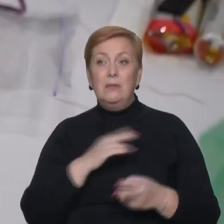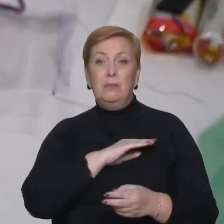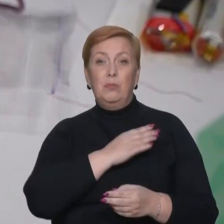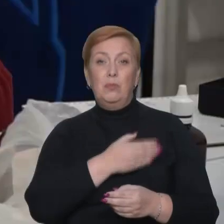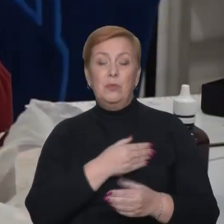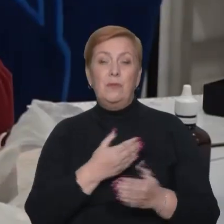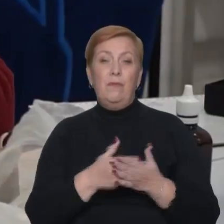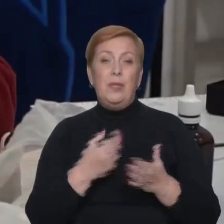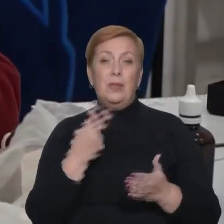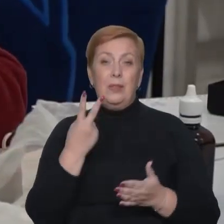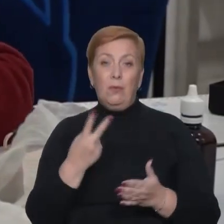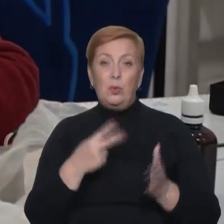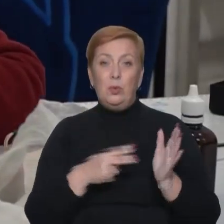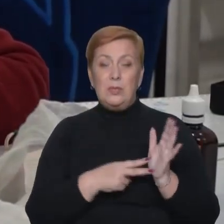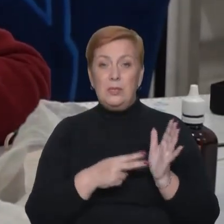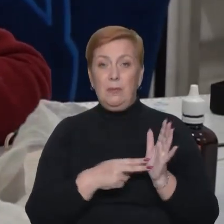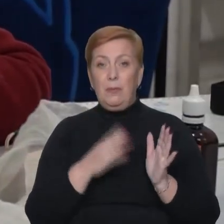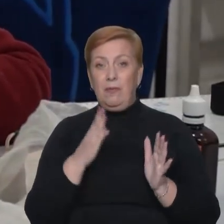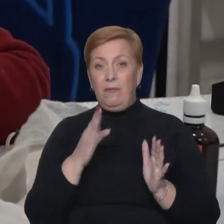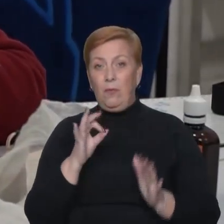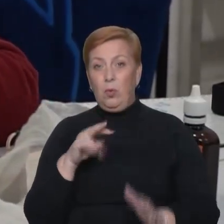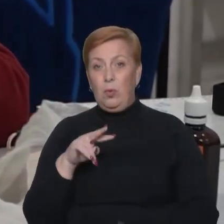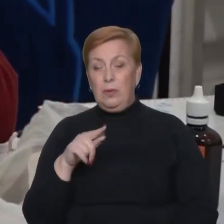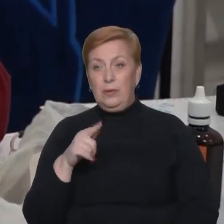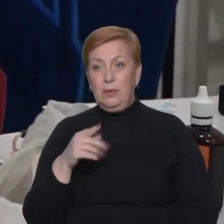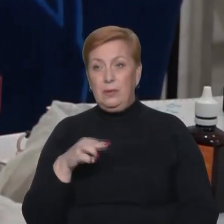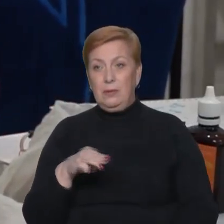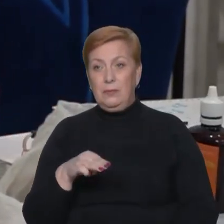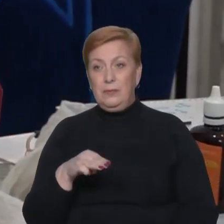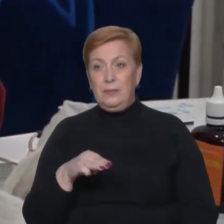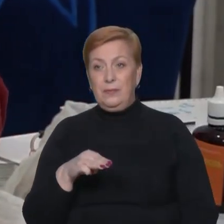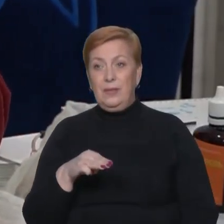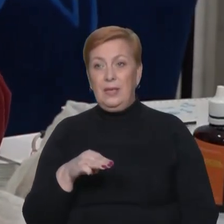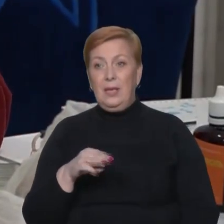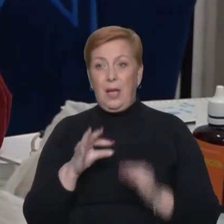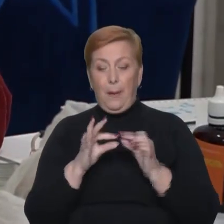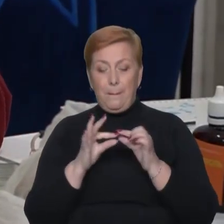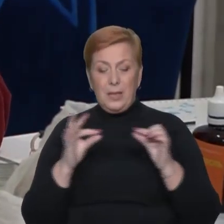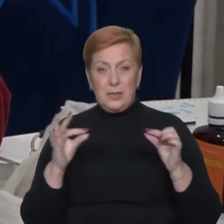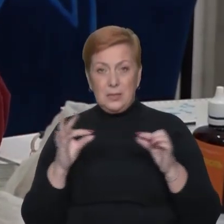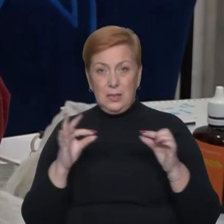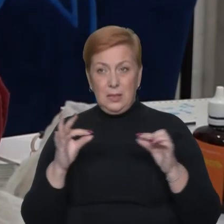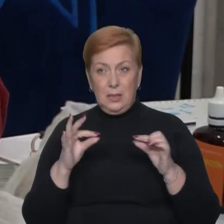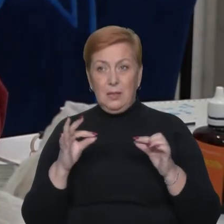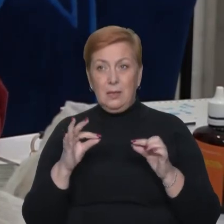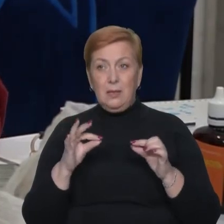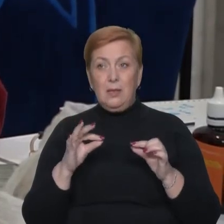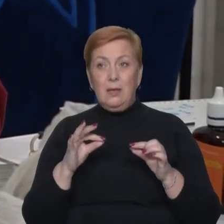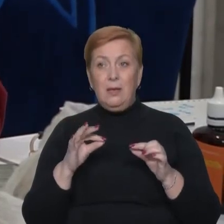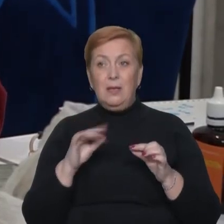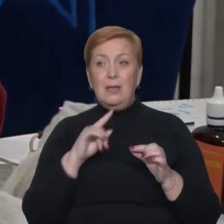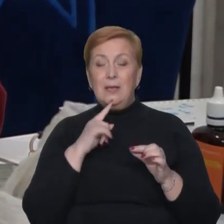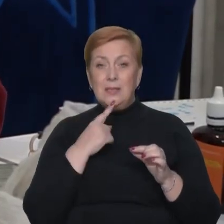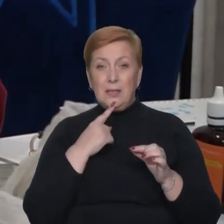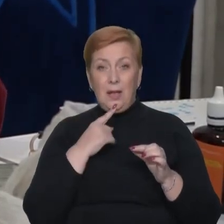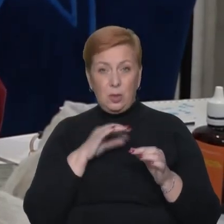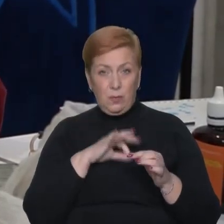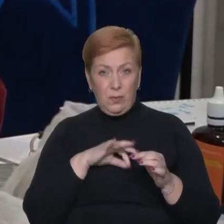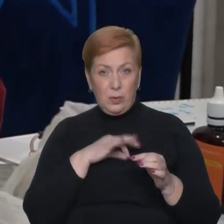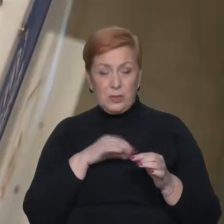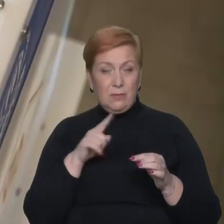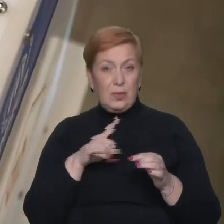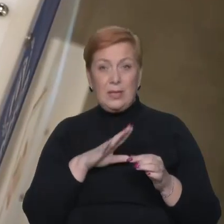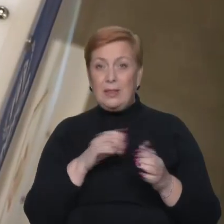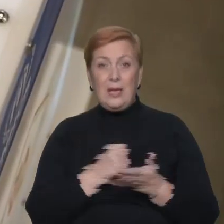вольт. Всі взагалі крихітні. І ось такі плоскі. Їх, насправді, досить таки складно використати, оскільки вони